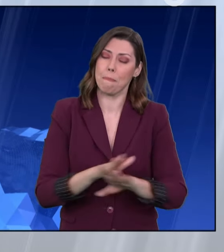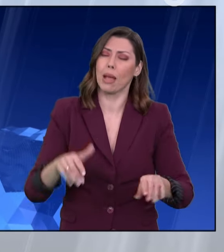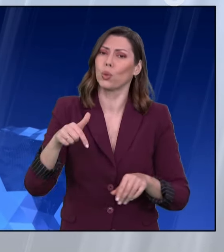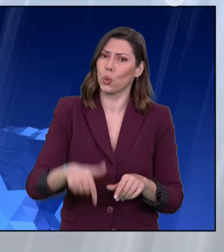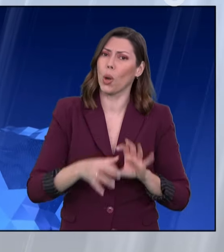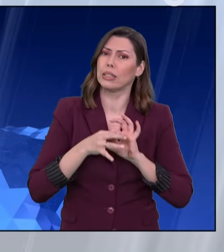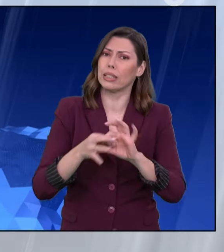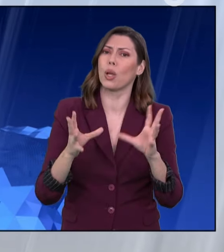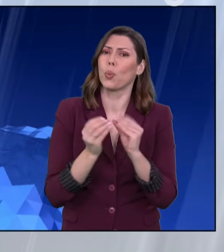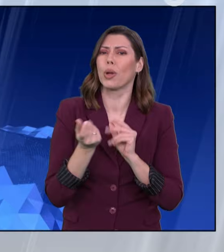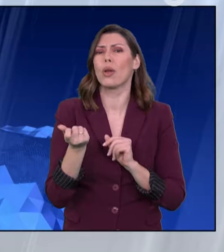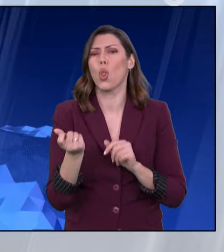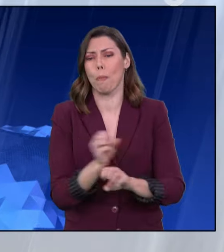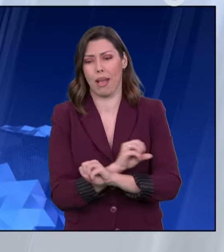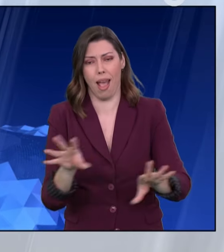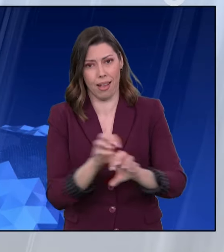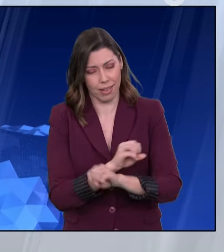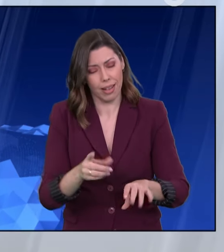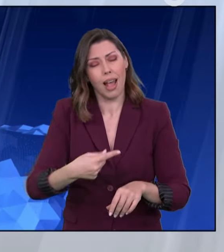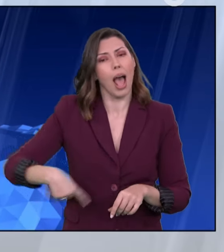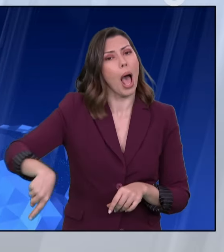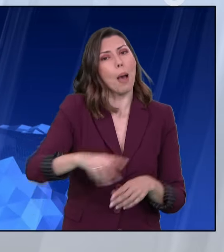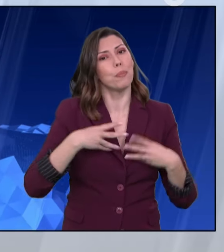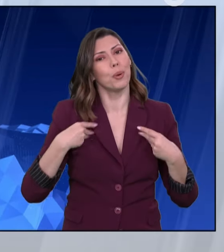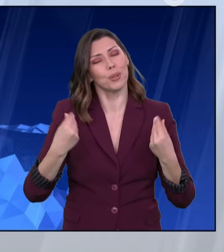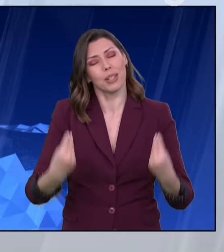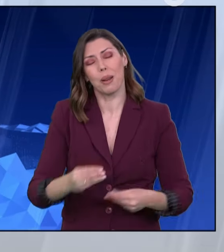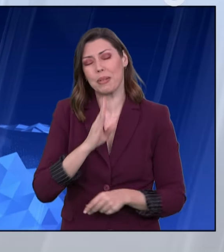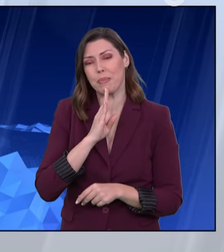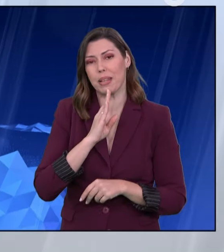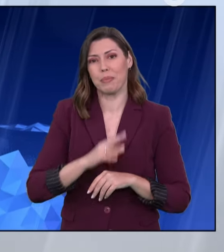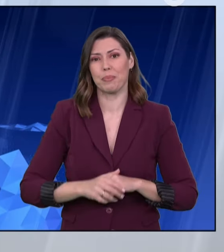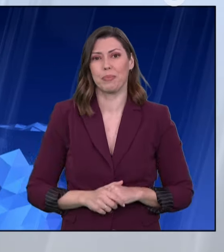Ακολουθεί η οικονομική σας ενημέρωση από τον Οικονομικό Ταχυδρόμο με την Αθανασία Ακρίβου.